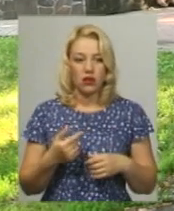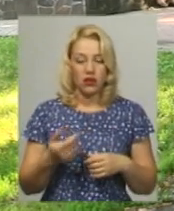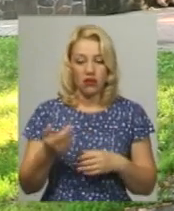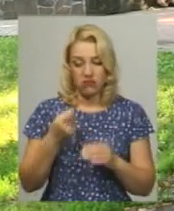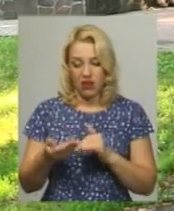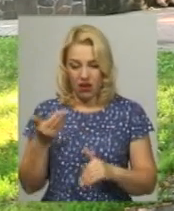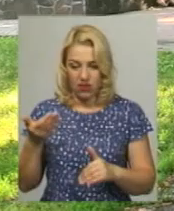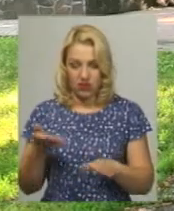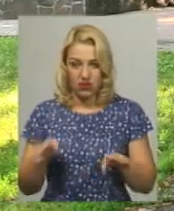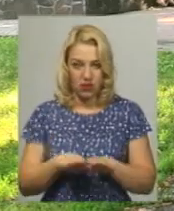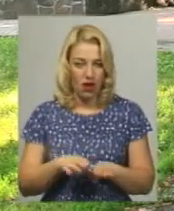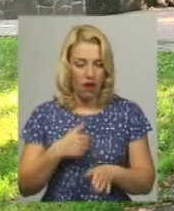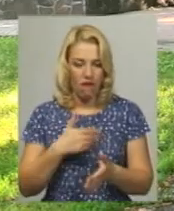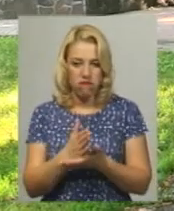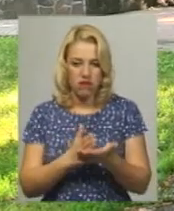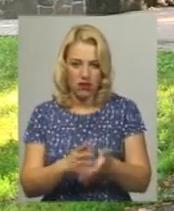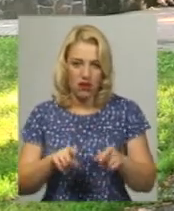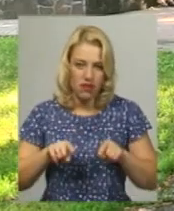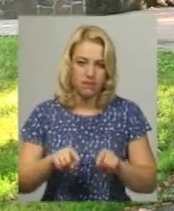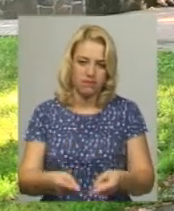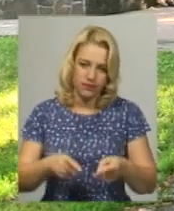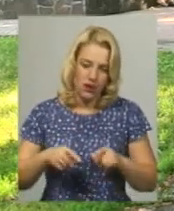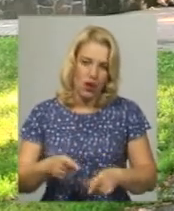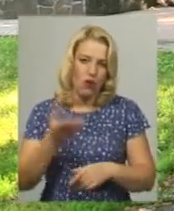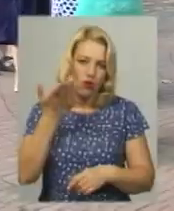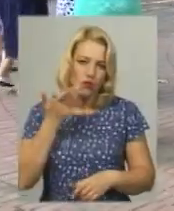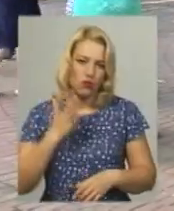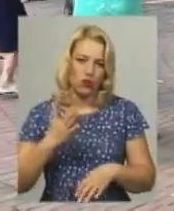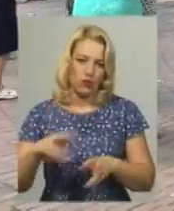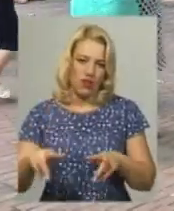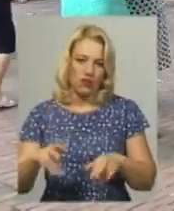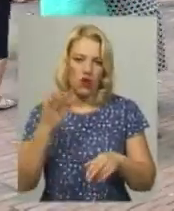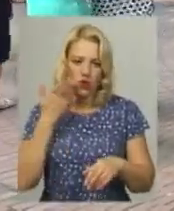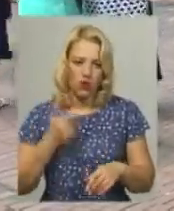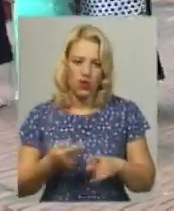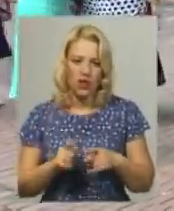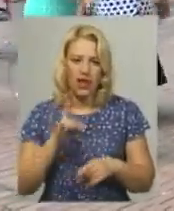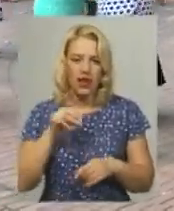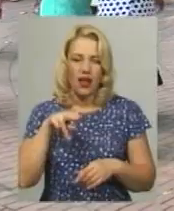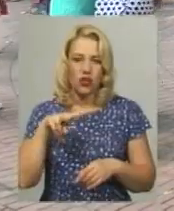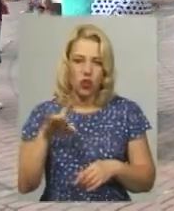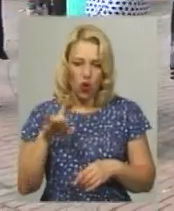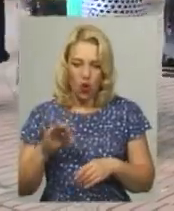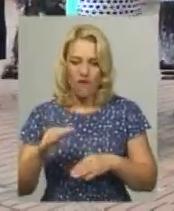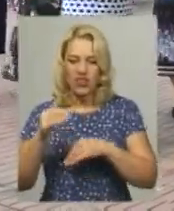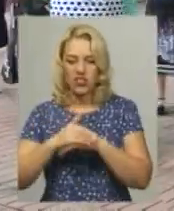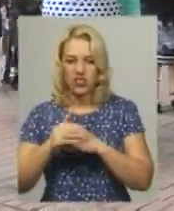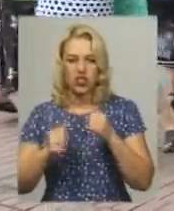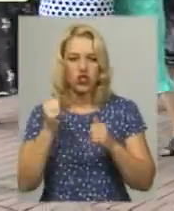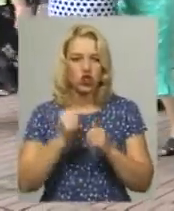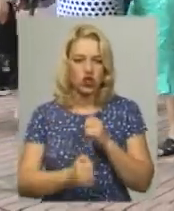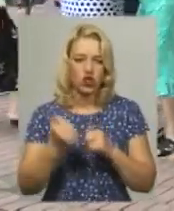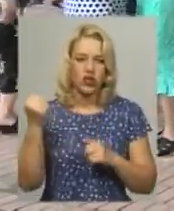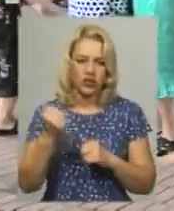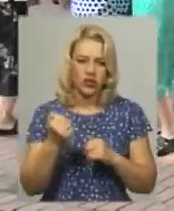давали ветерани. Коли будуть танці? Коли будуть танці? Розпочинаються ретро-вечірки щонеділю о 17-ті та тривають до